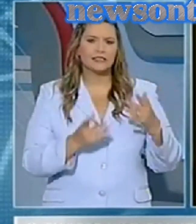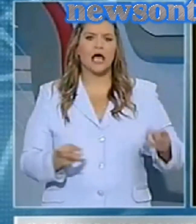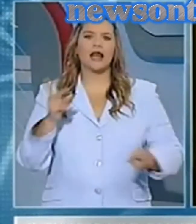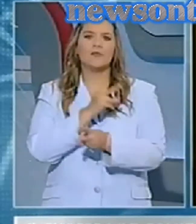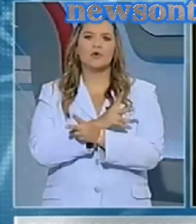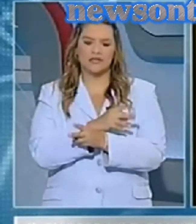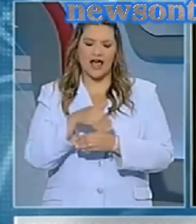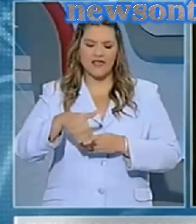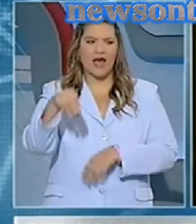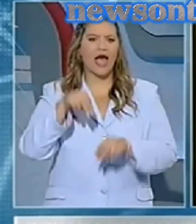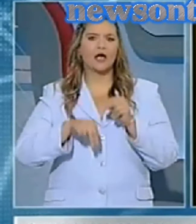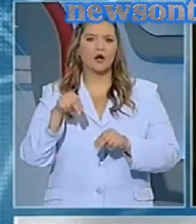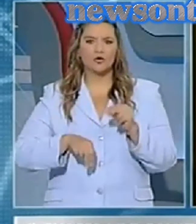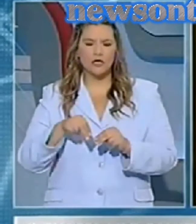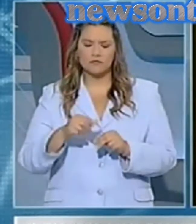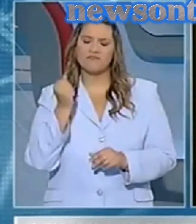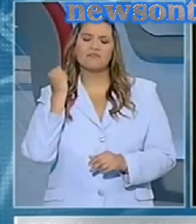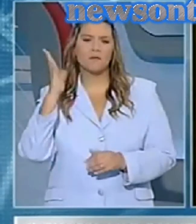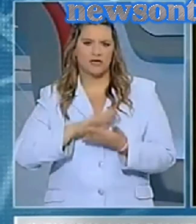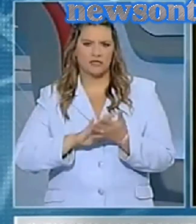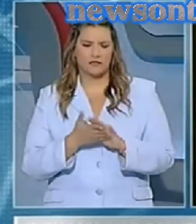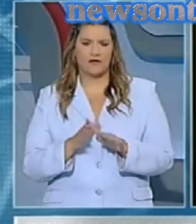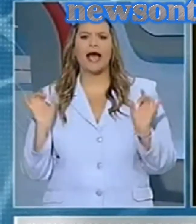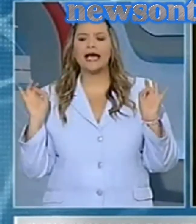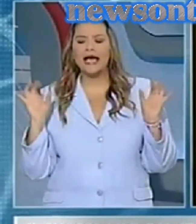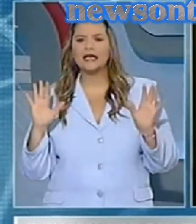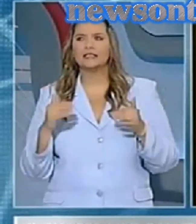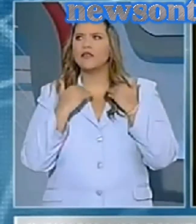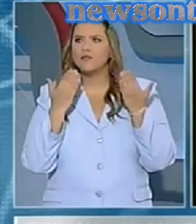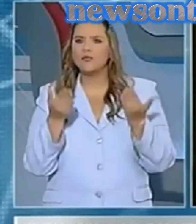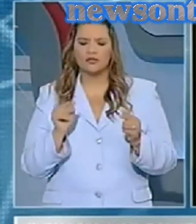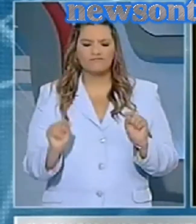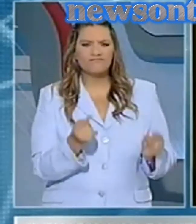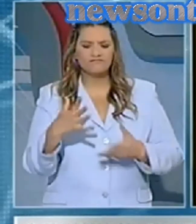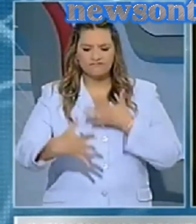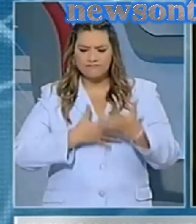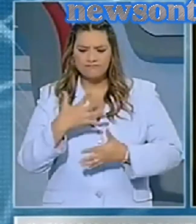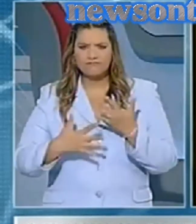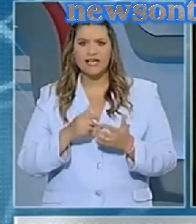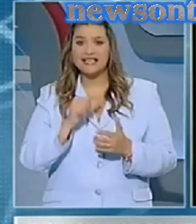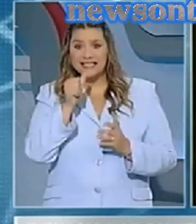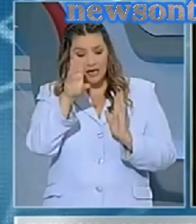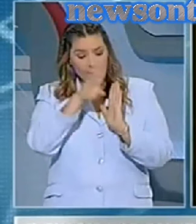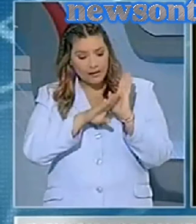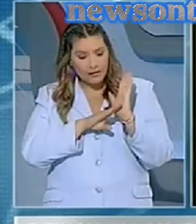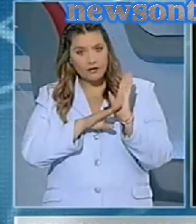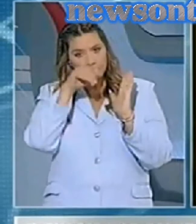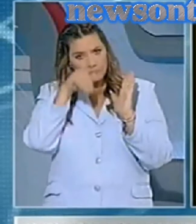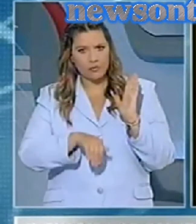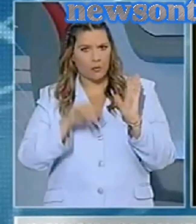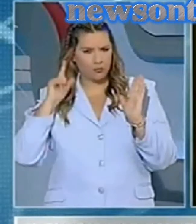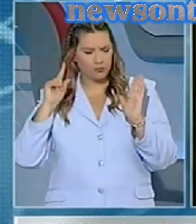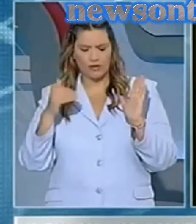εκλογών. Κανείς δεν μπορεί να προκαλέσει, καταστρατηγώντας το Σύνταγμα, μία